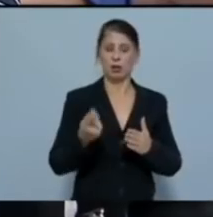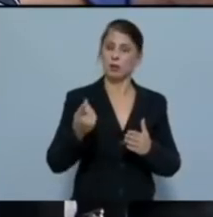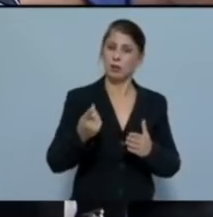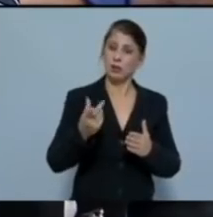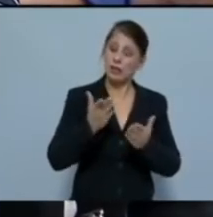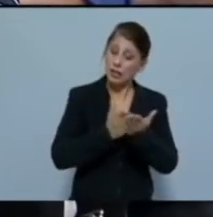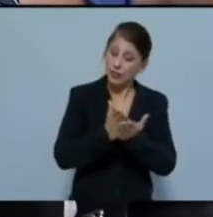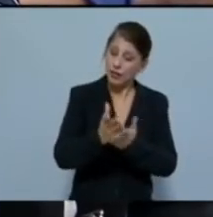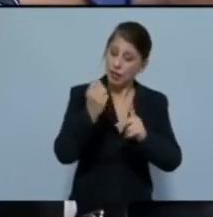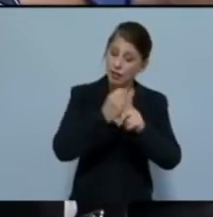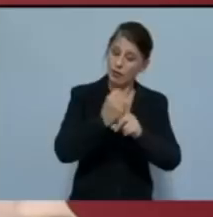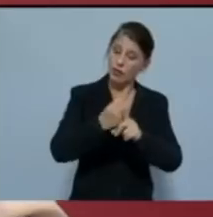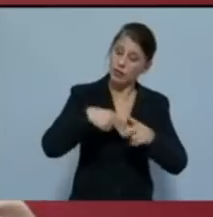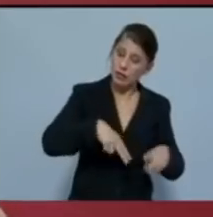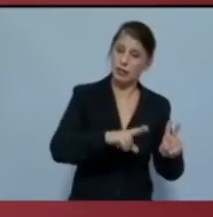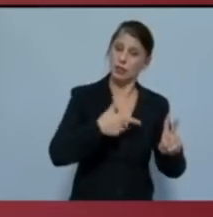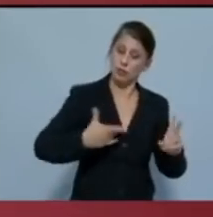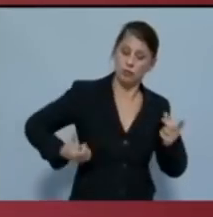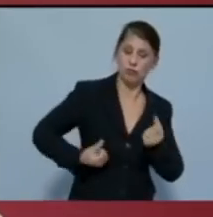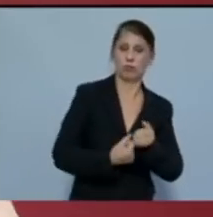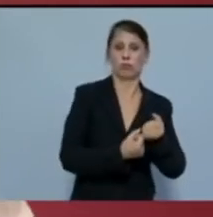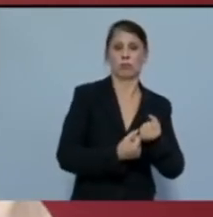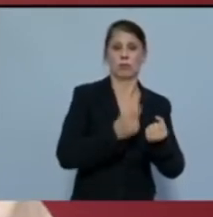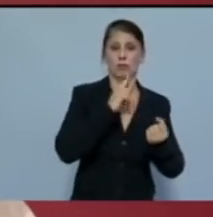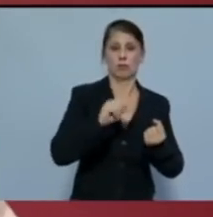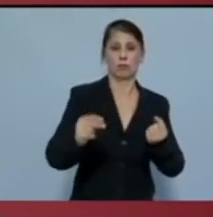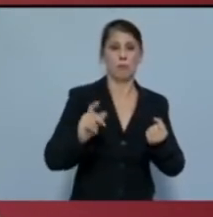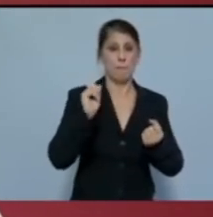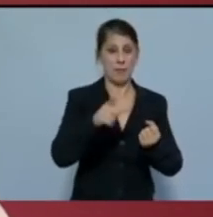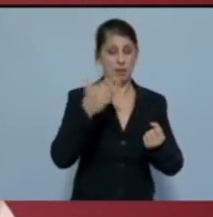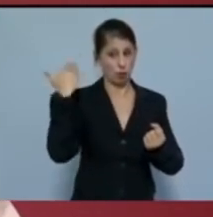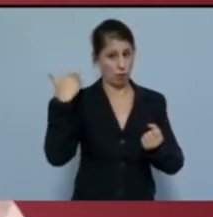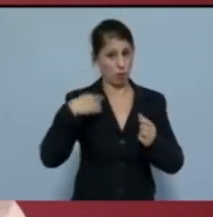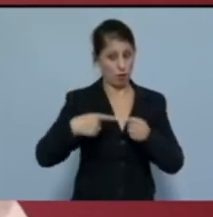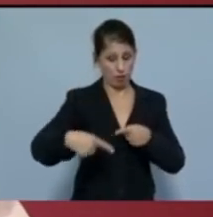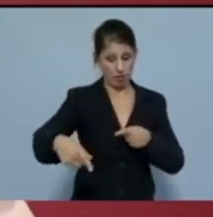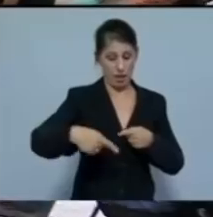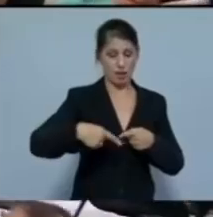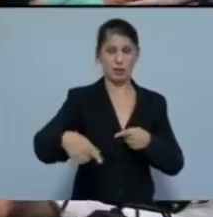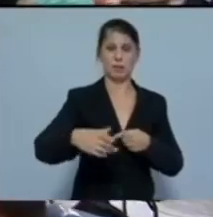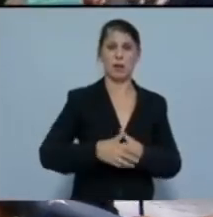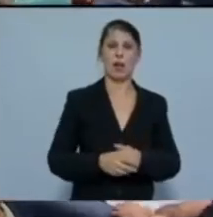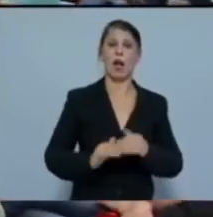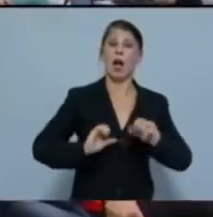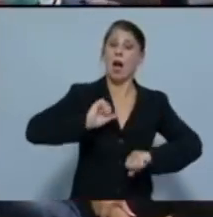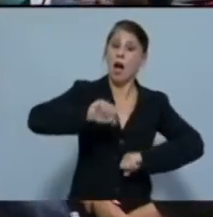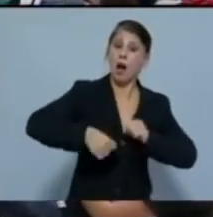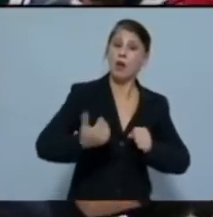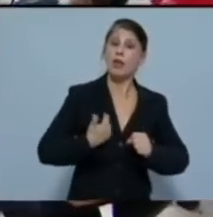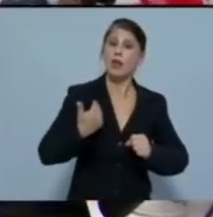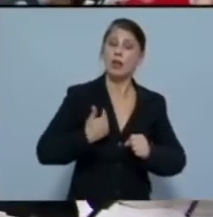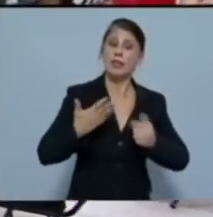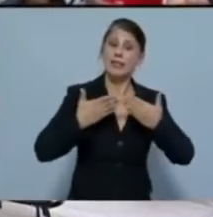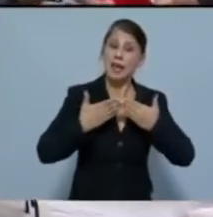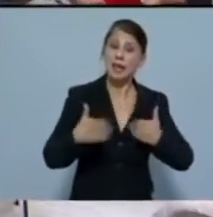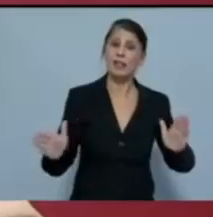διεκδικήσεις τους. Το ίδιο μήνυμα έστειλαν το προηγούμενο διάστημα οι αγώνες της νεολαίας για να